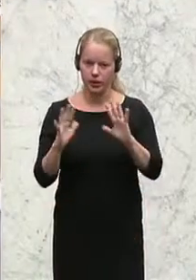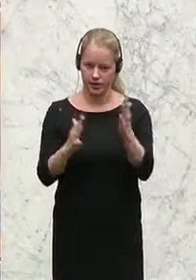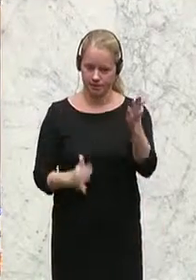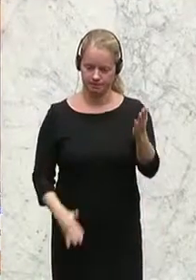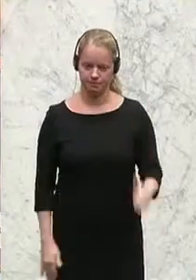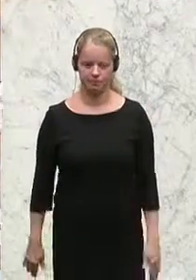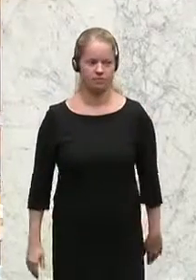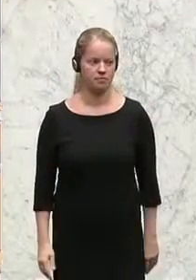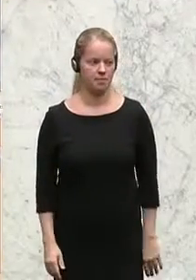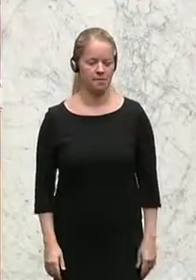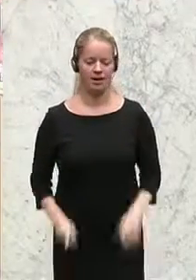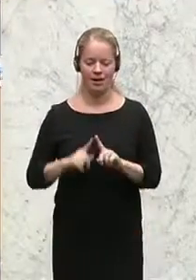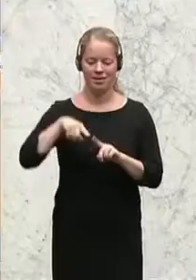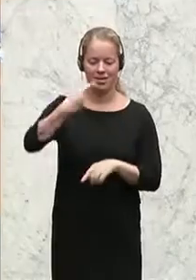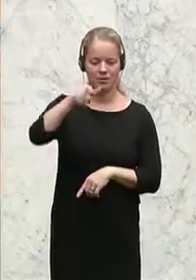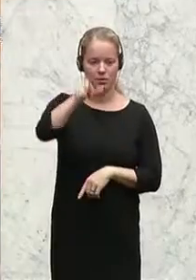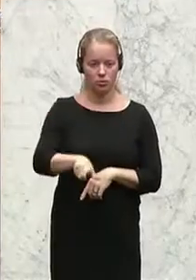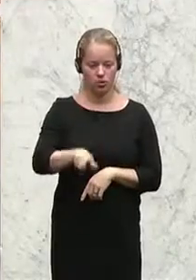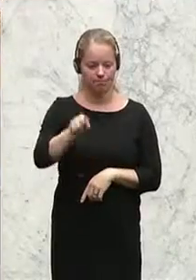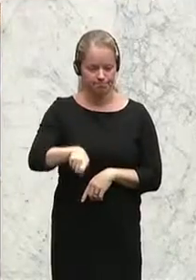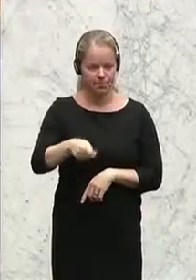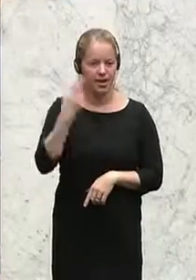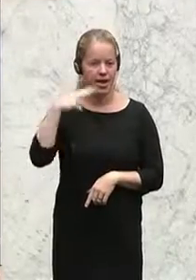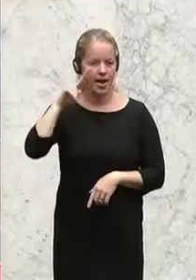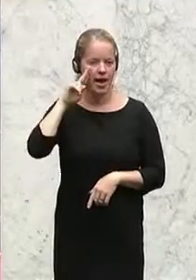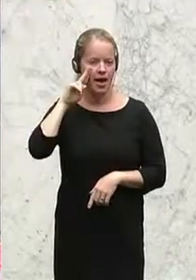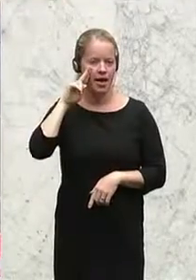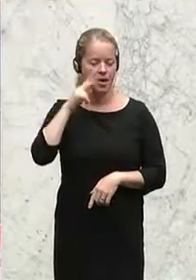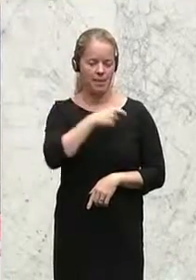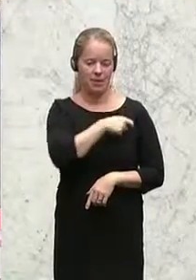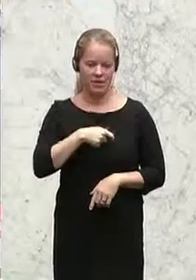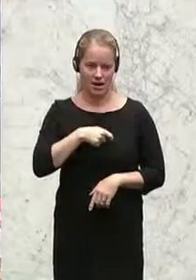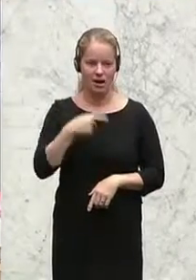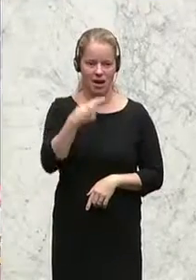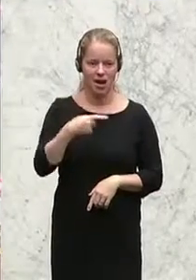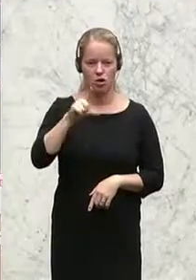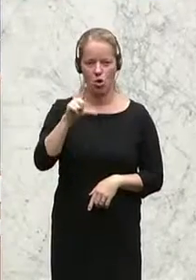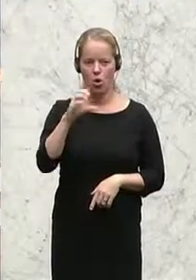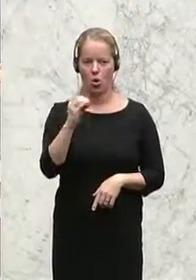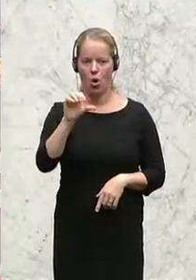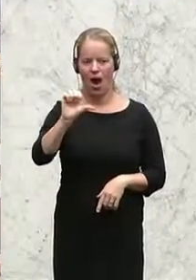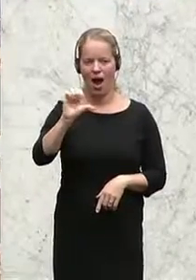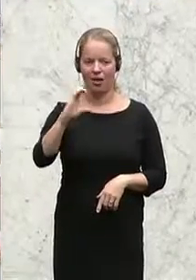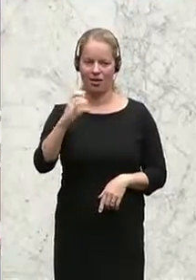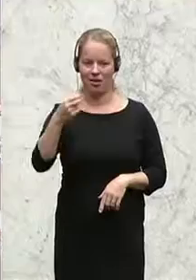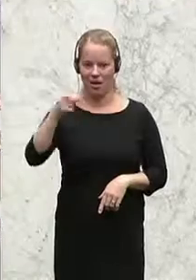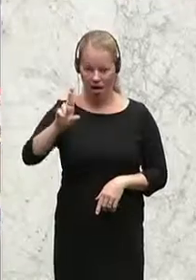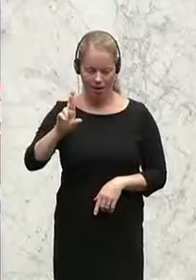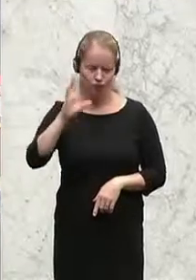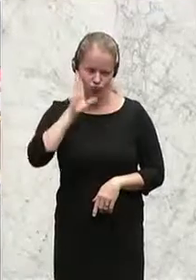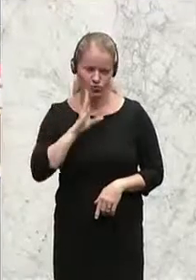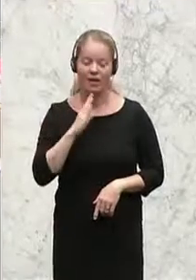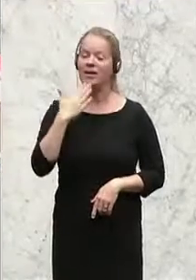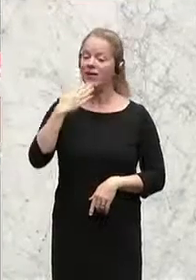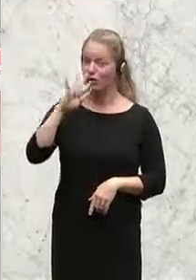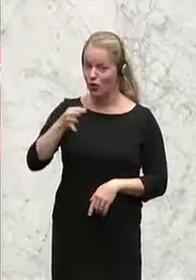von der Regierung festgelegtes und dem Nationalrat zu beschließendes Fixbudget fordert, wie das die Neos tun, der öffnet den politischen